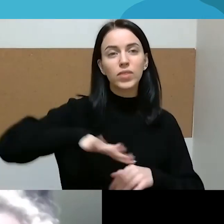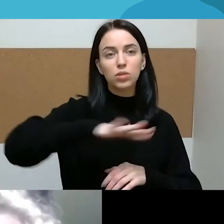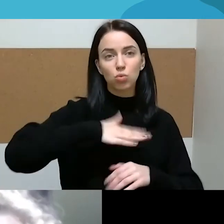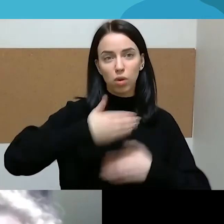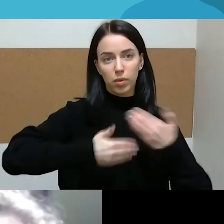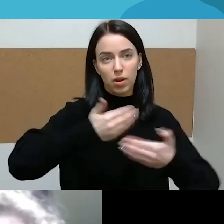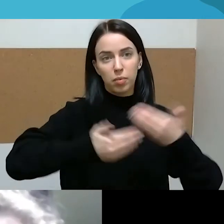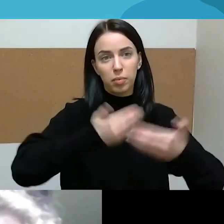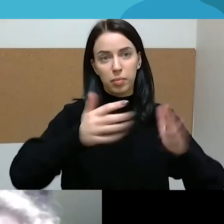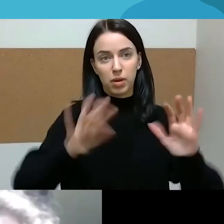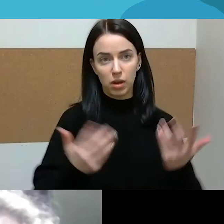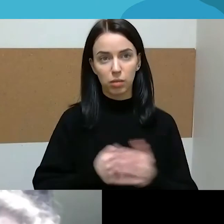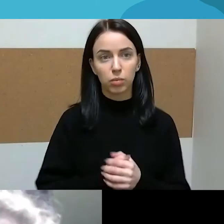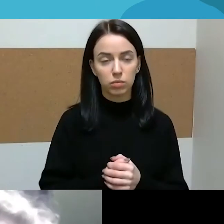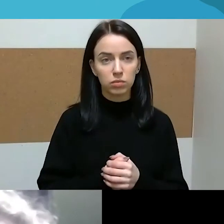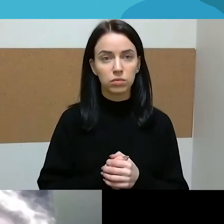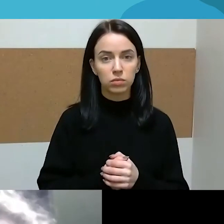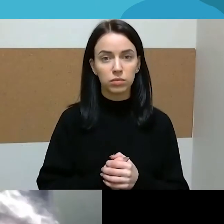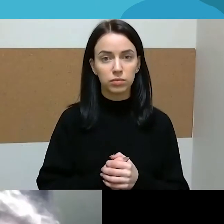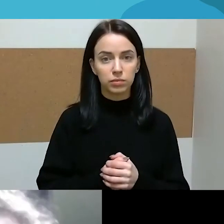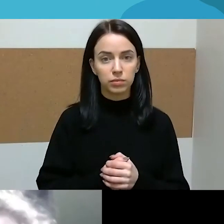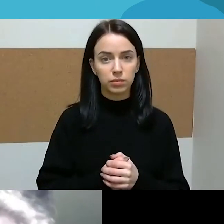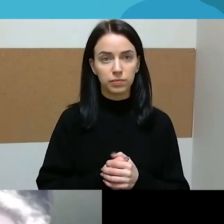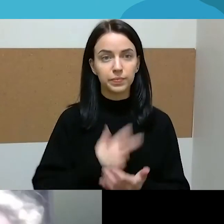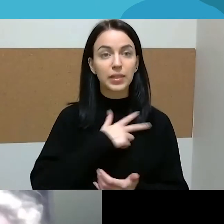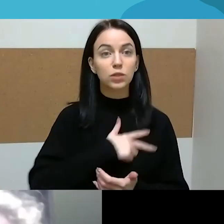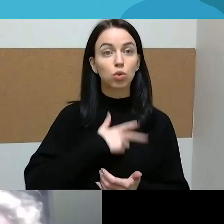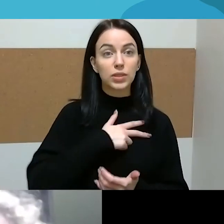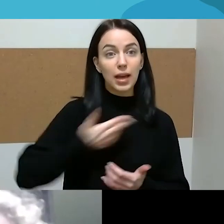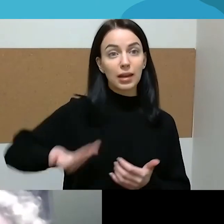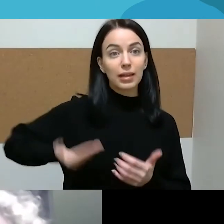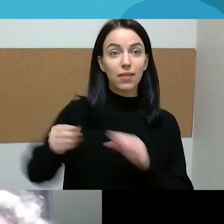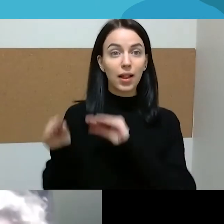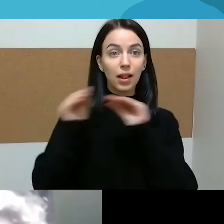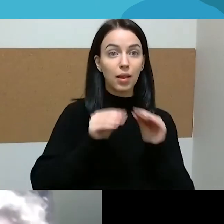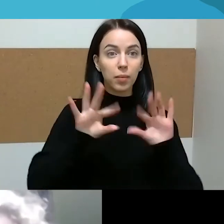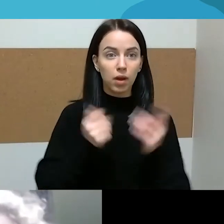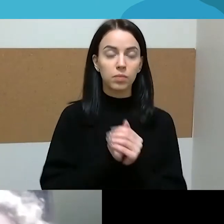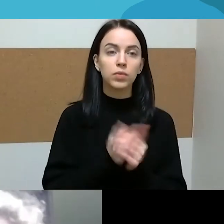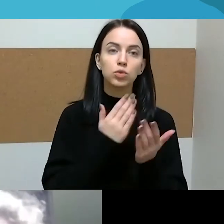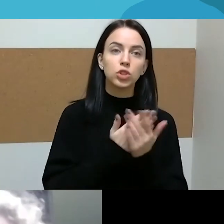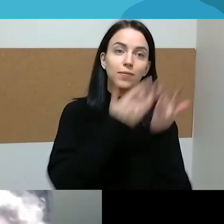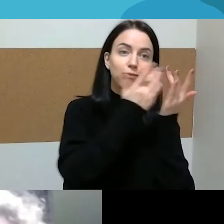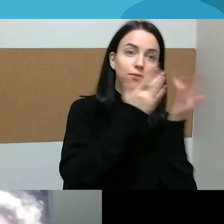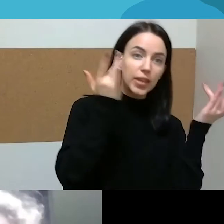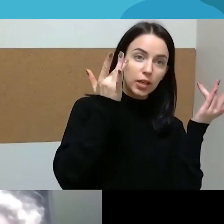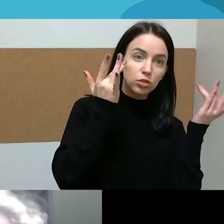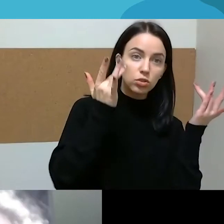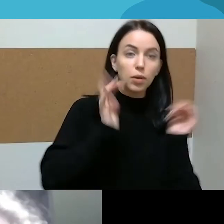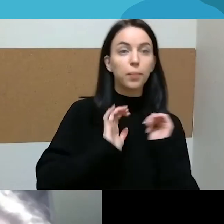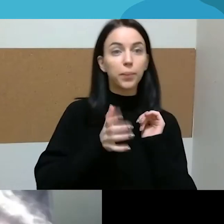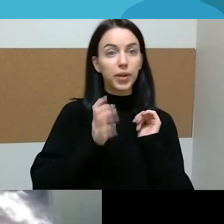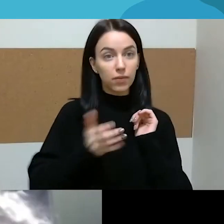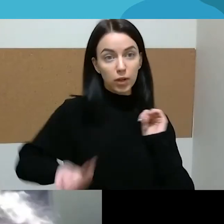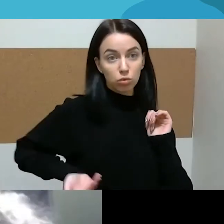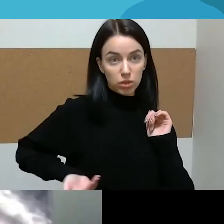kuri į socialinį gyvenimą atneša tokią labai aiškį skirtį tarp viešo gyvenimo, privataus ir darbo pasidalinimo. Tai, kas